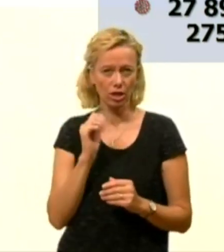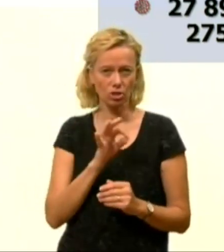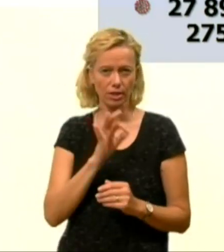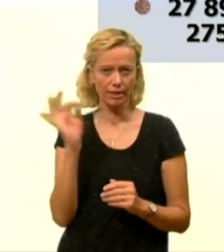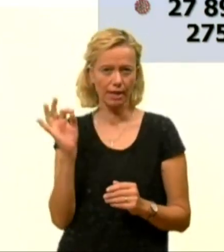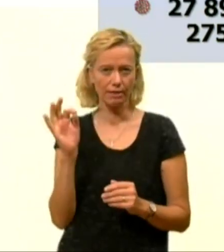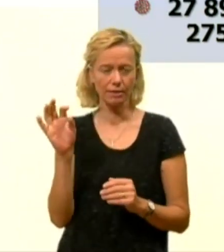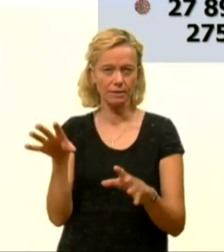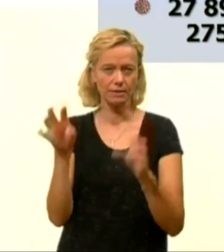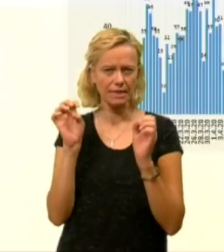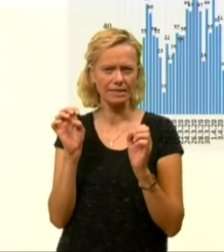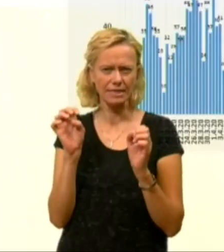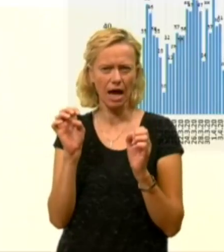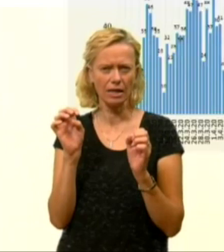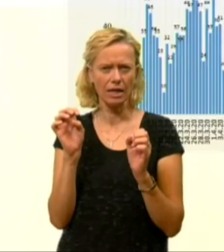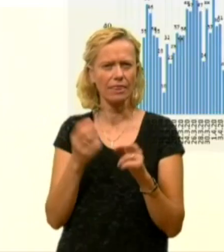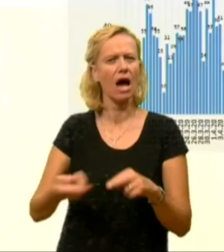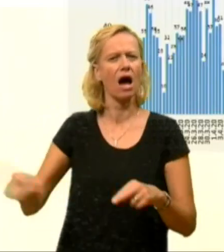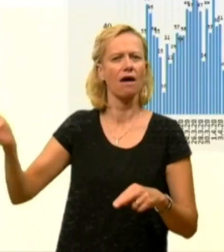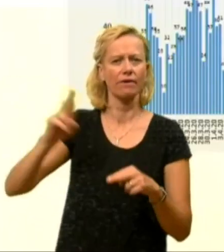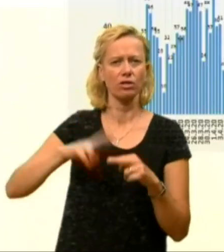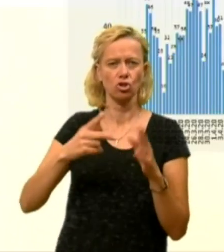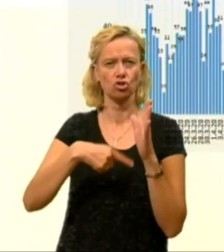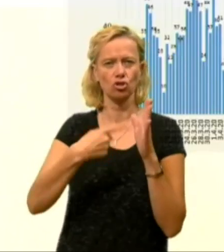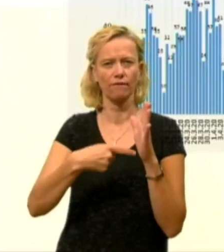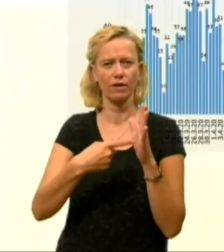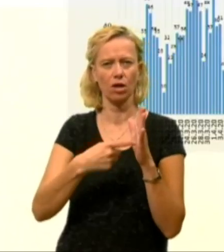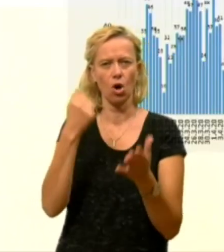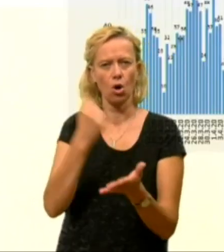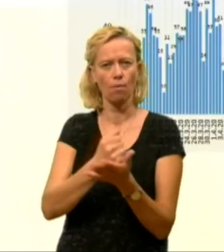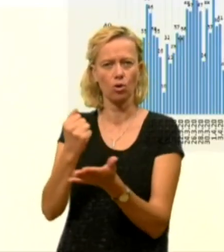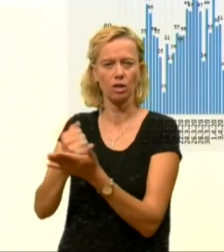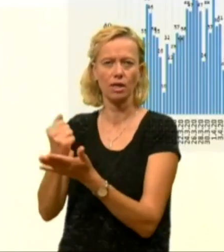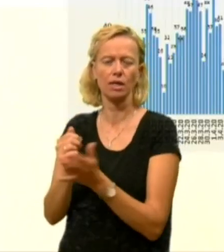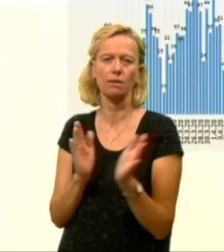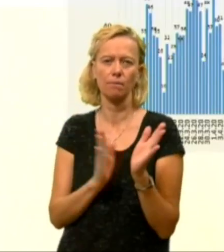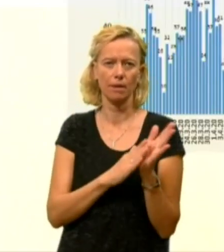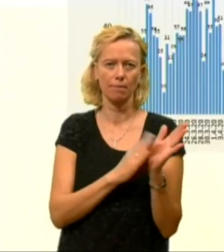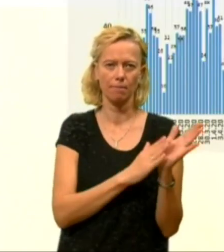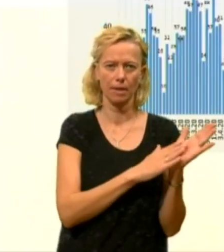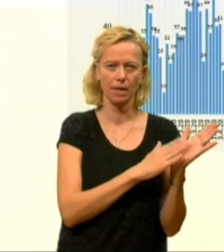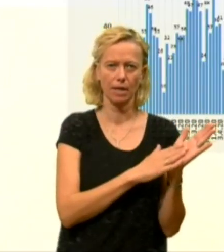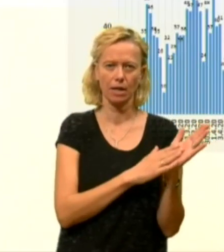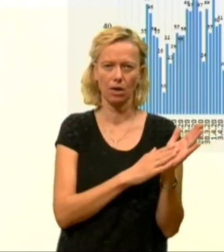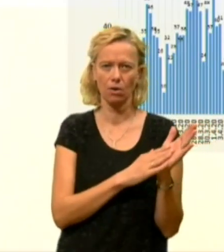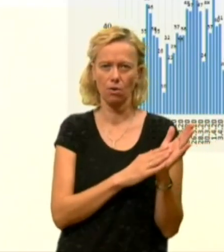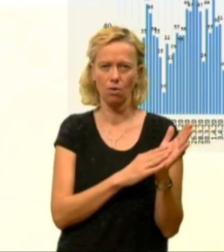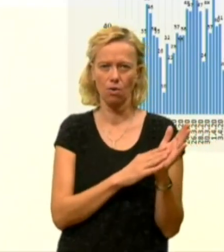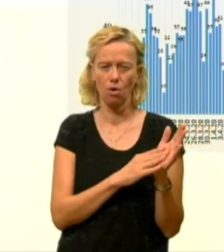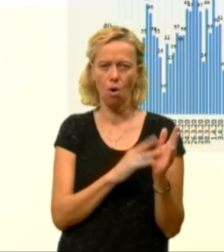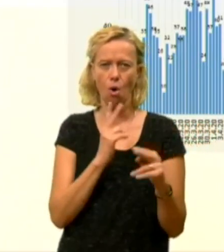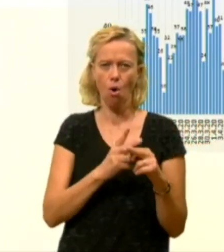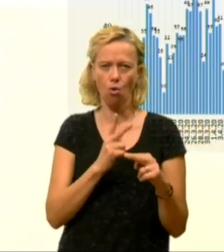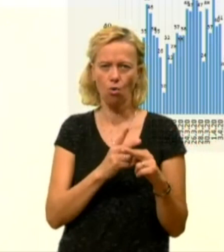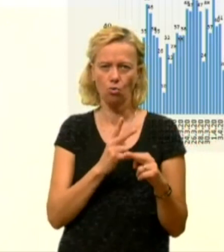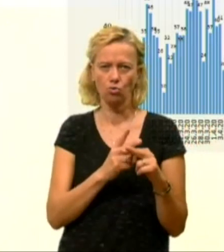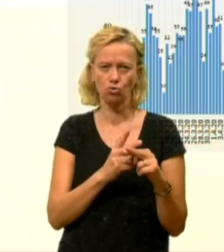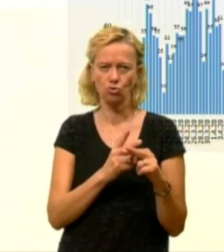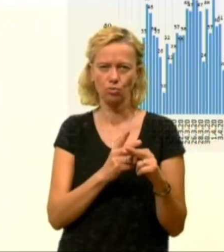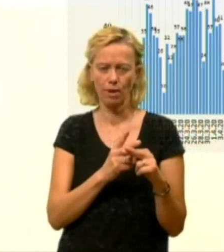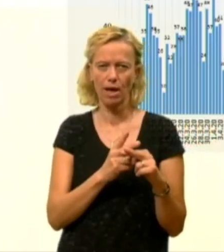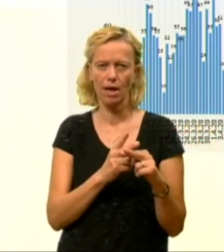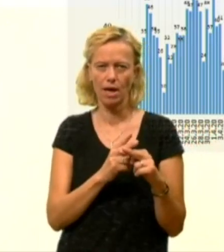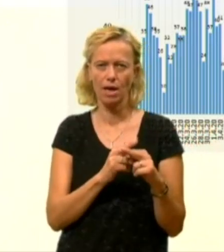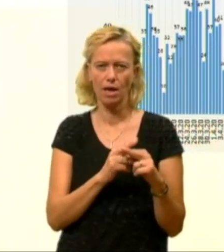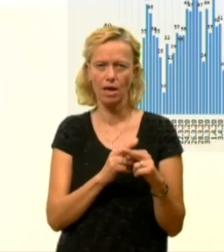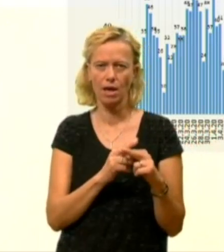največje število potrjenih premirov okužbe SARS-CoV-2 v Sloveniji do